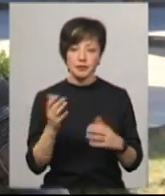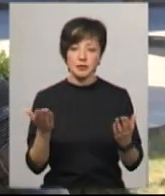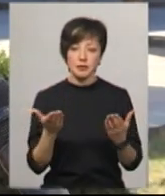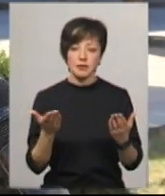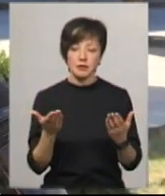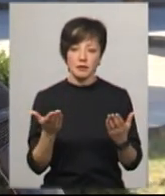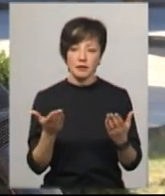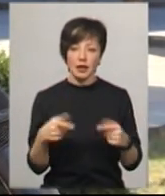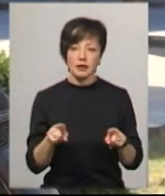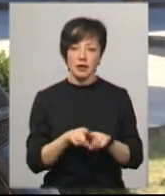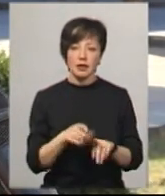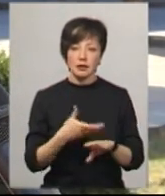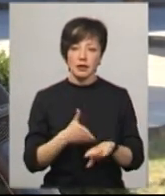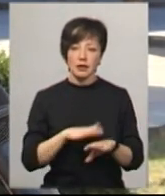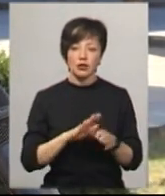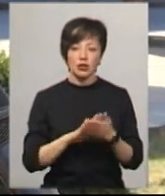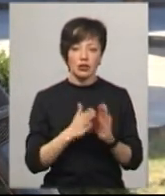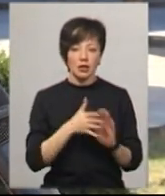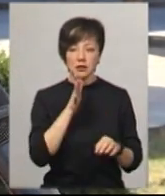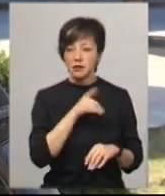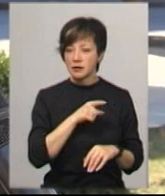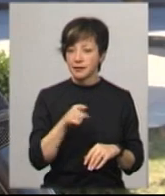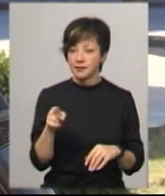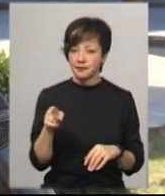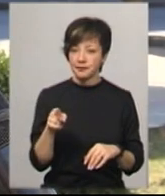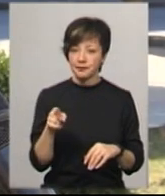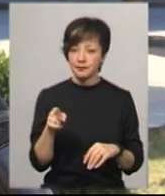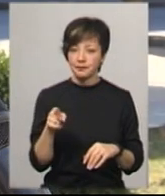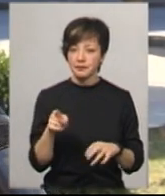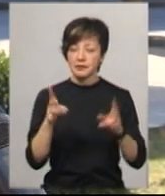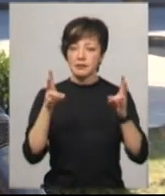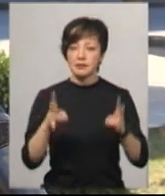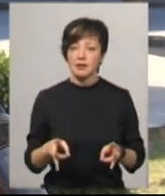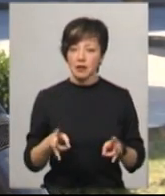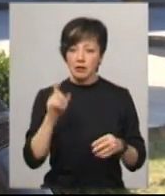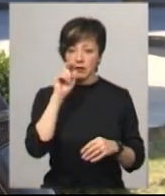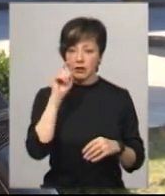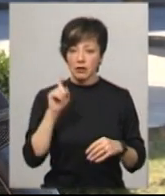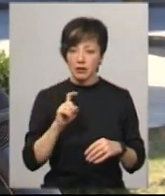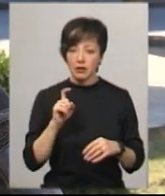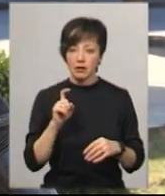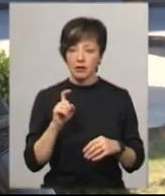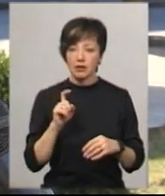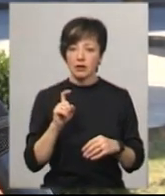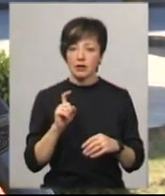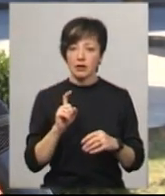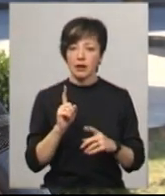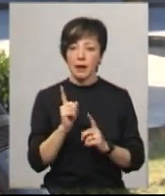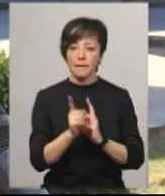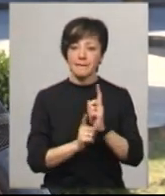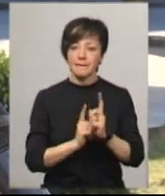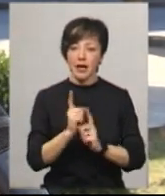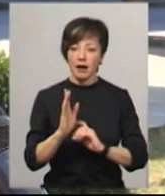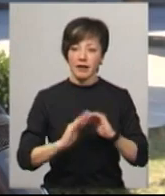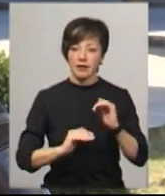у такий скрутний час, коли настала така біда в Україні, вони перекваліфіцірували свої